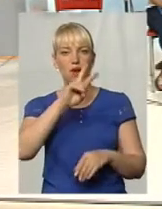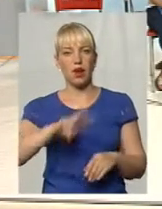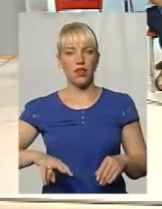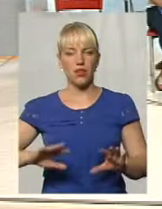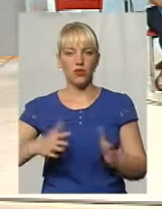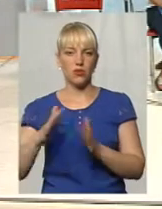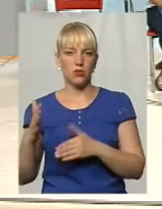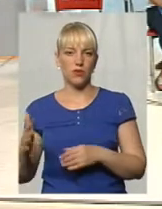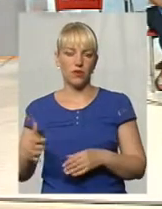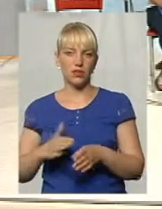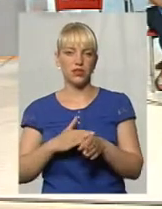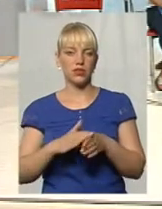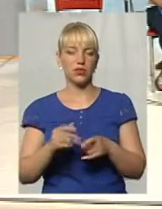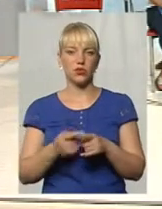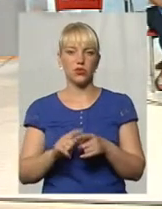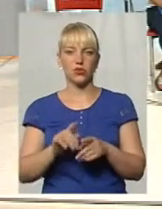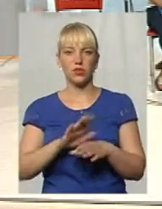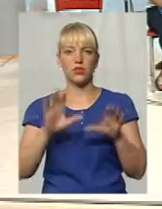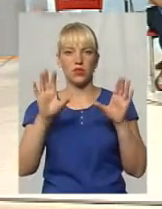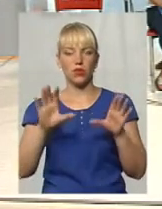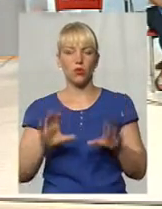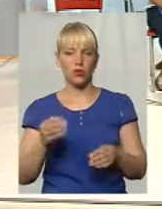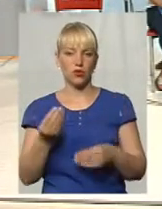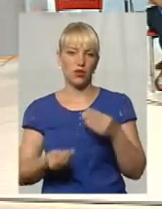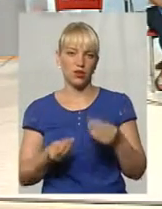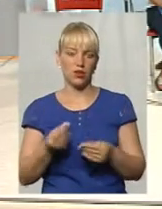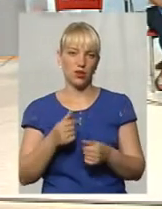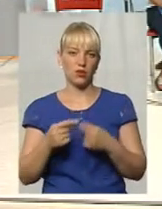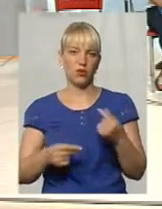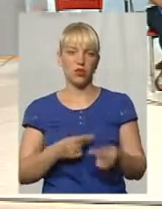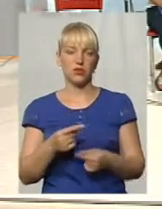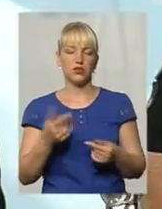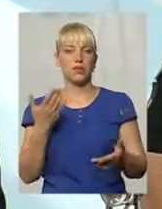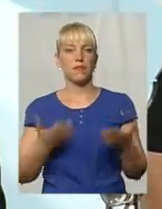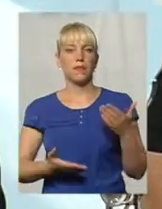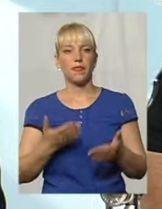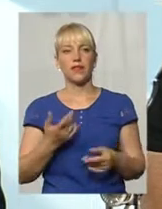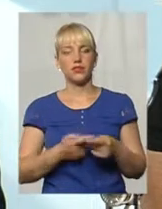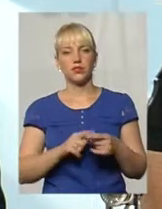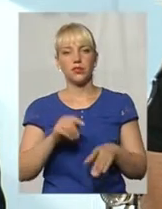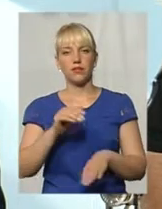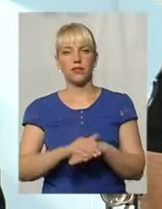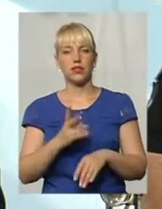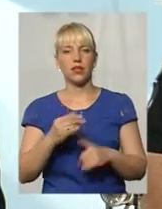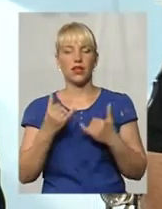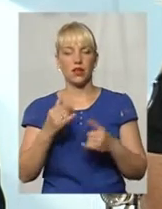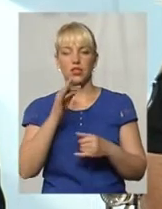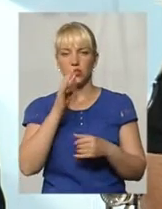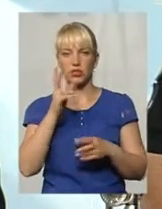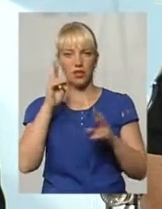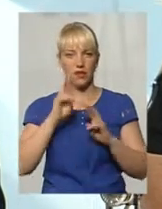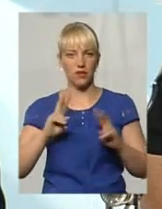здійснення того незаконного гральної бізнесу? Якщо нам ці факти на даний час невідомі. Якщо є,